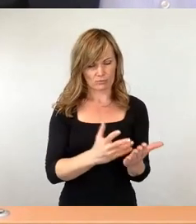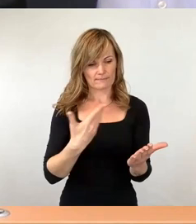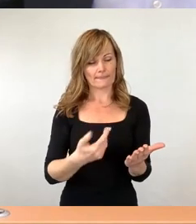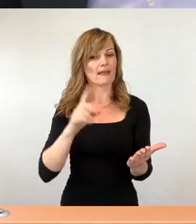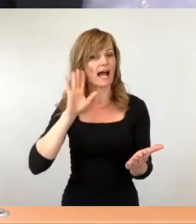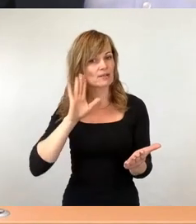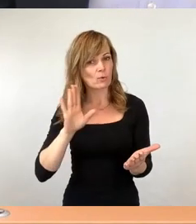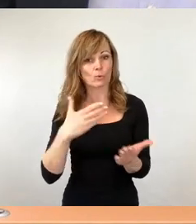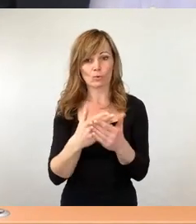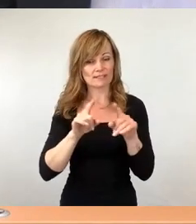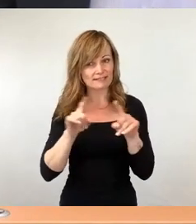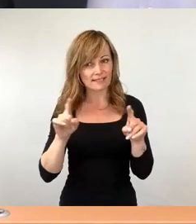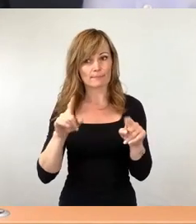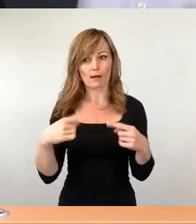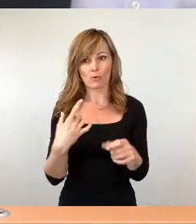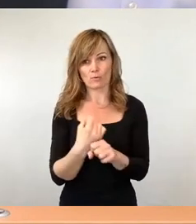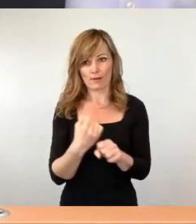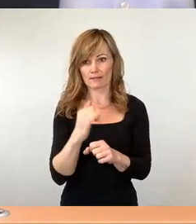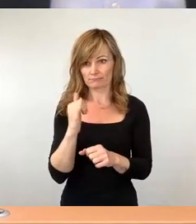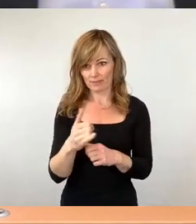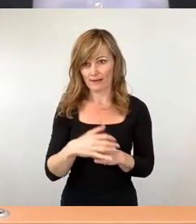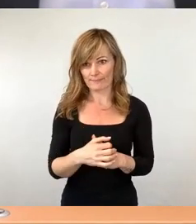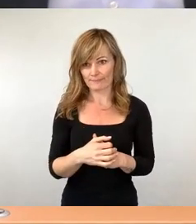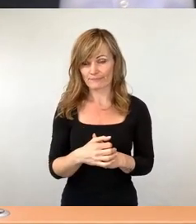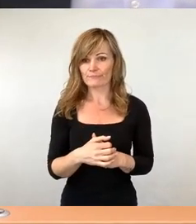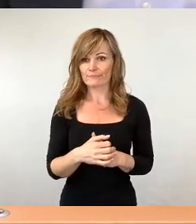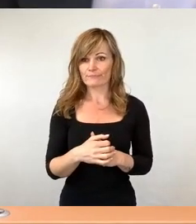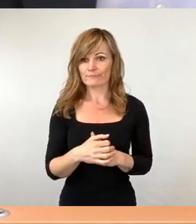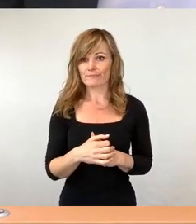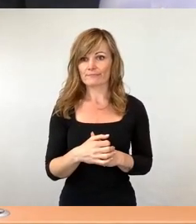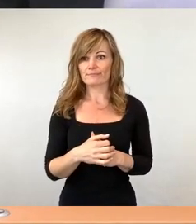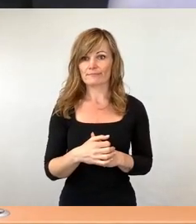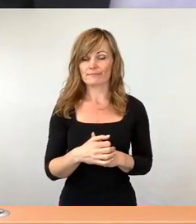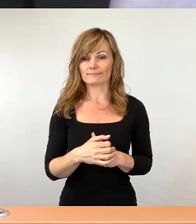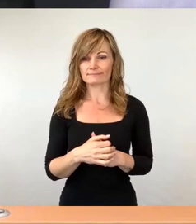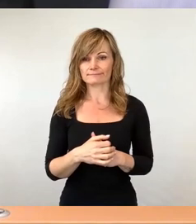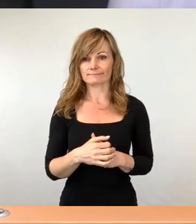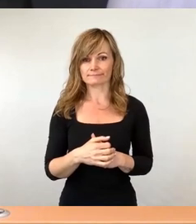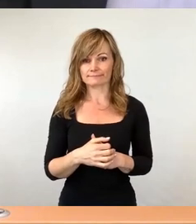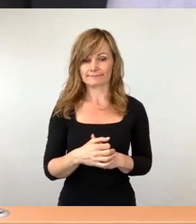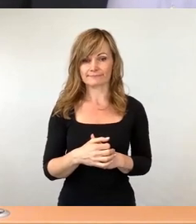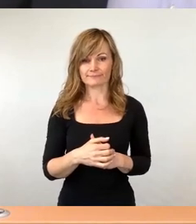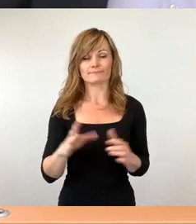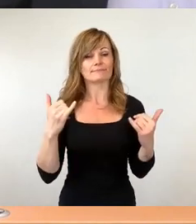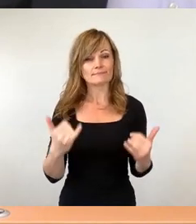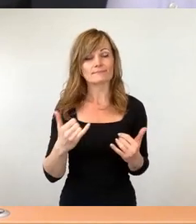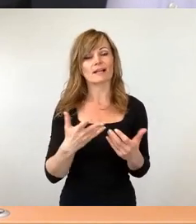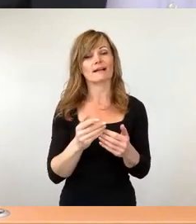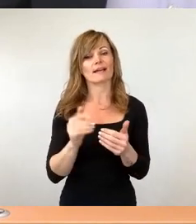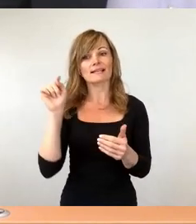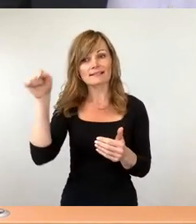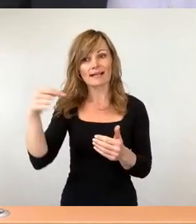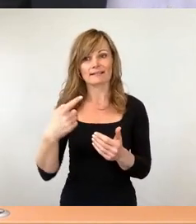Thema machen, dass jetzt die externe Bewertung in diesen Tagen